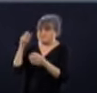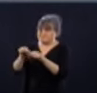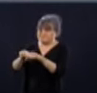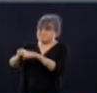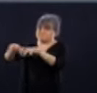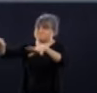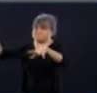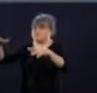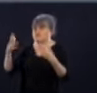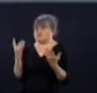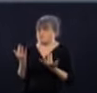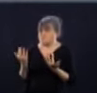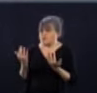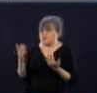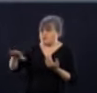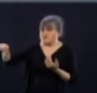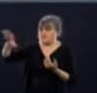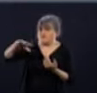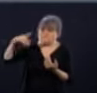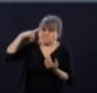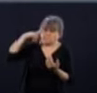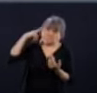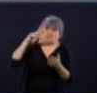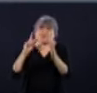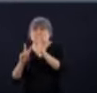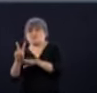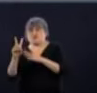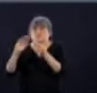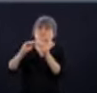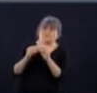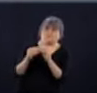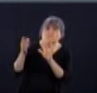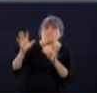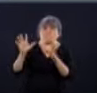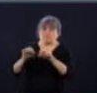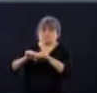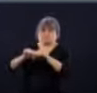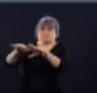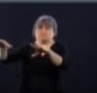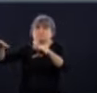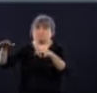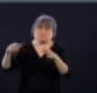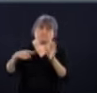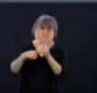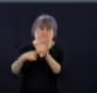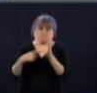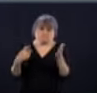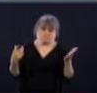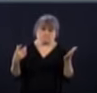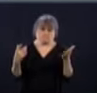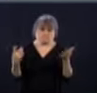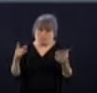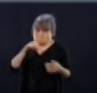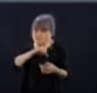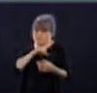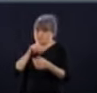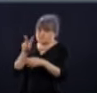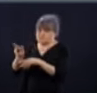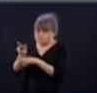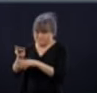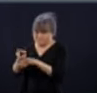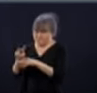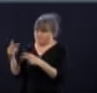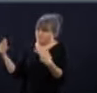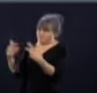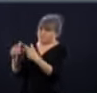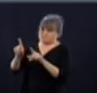des évaluations statistiques qui permettent de savoir, bon, on estime qu'il va y avoir une augmentation en raison de la levée des barrages, par exemple? Bien, les scénarios